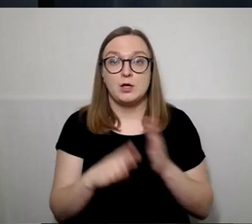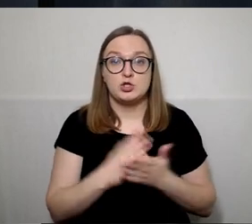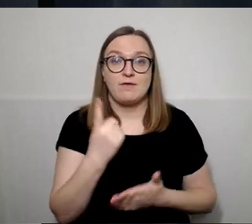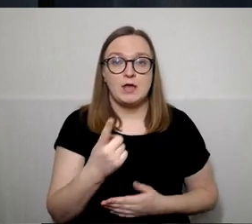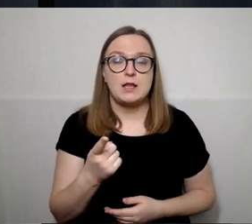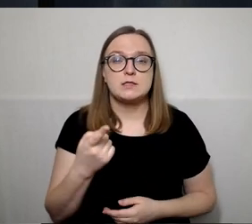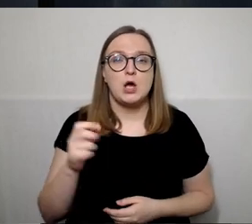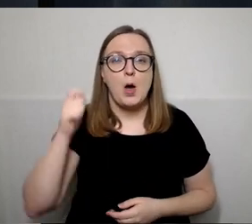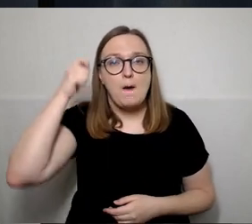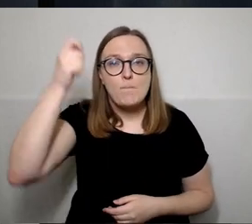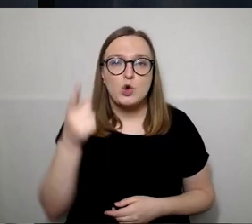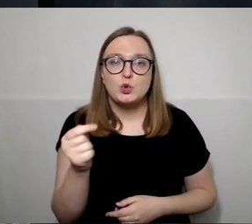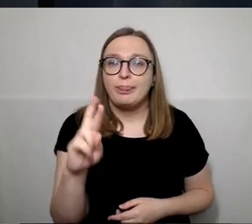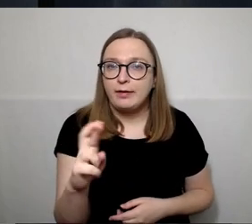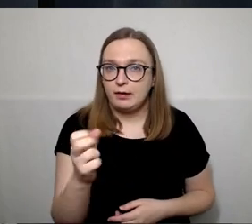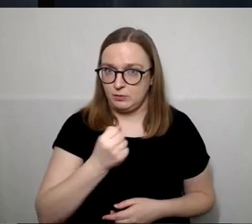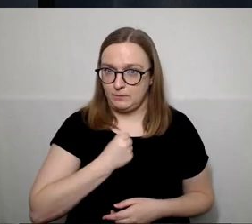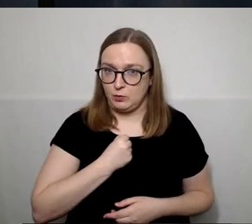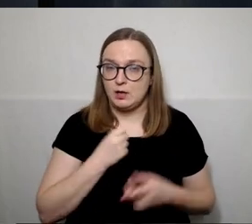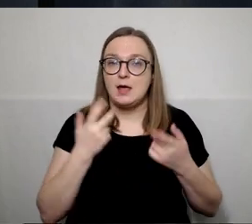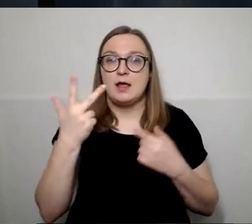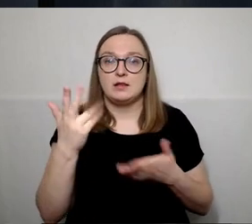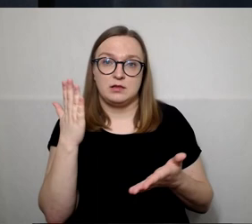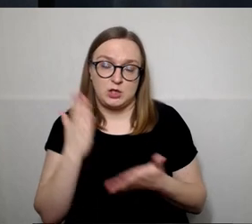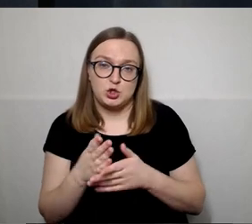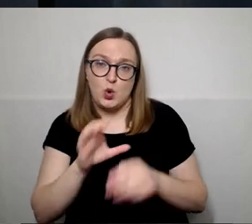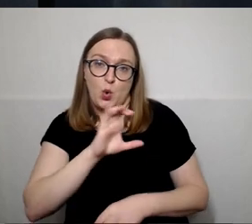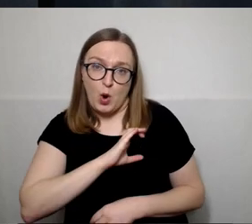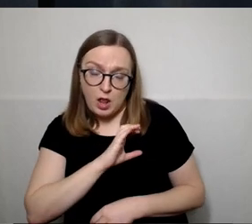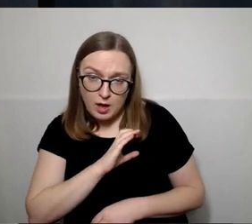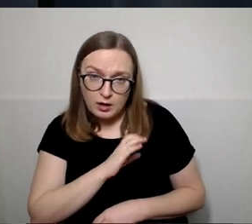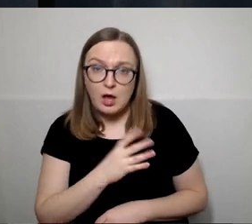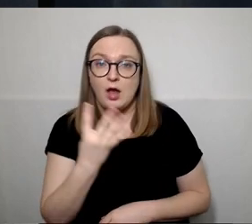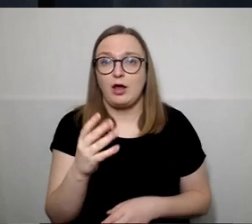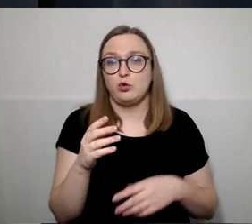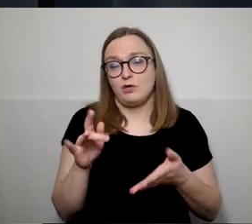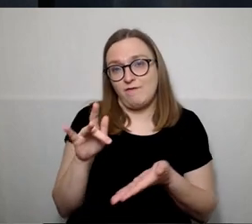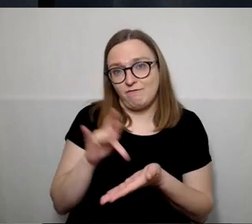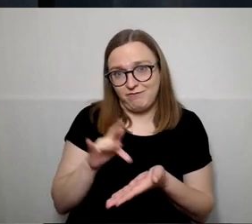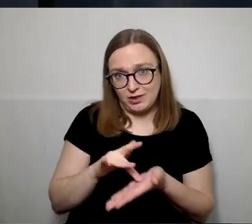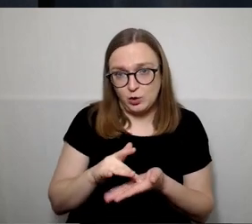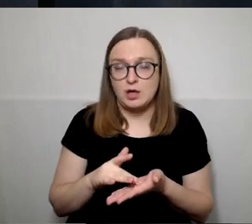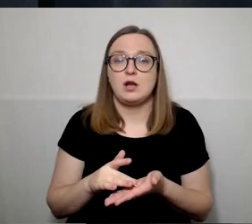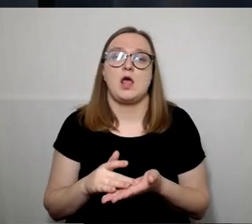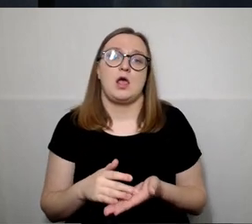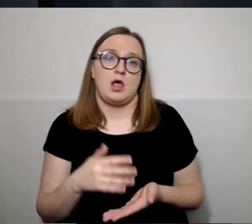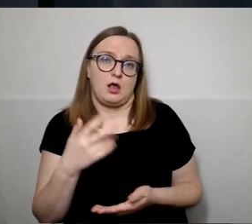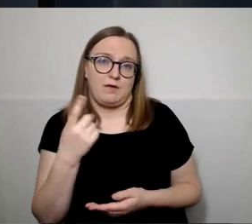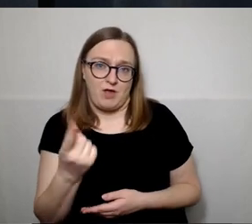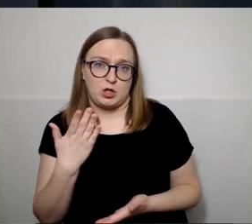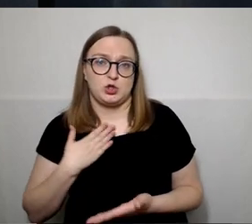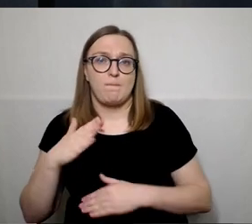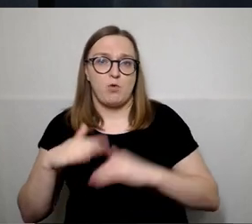daktaras, tris turi aukštesnį, keturi vidurinį ir vienas pagrindinį su profesinė. Mūsų